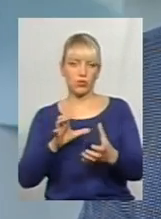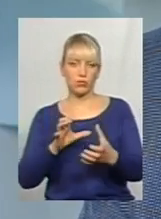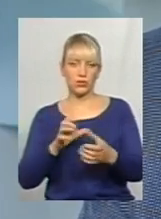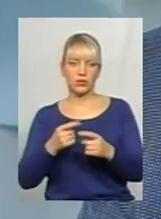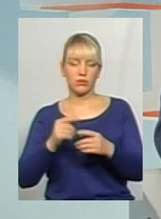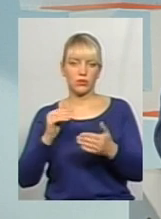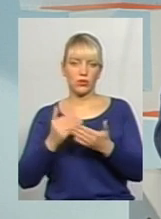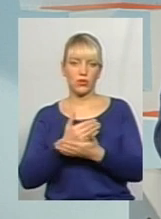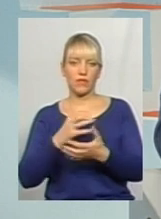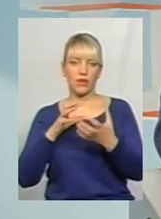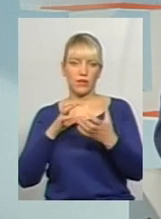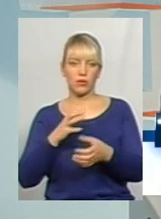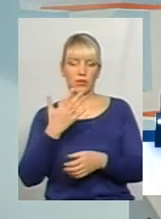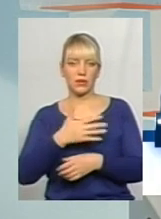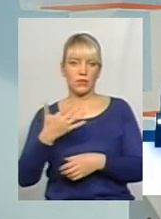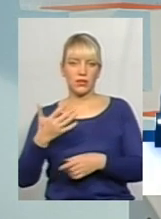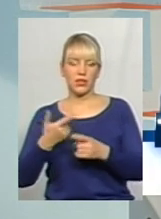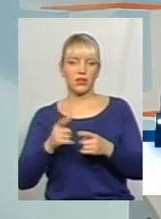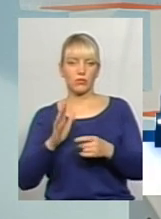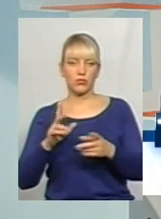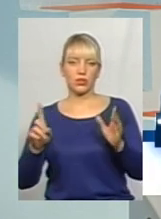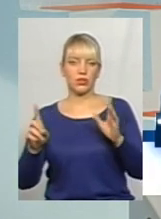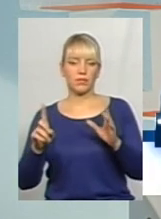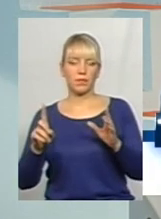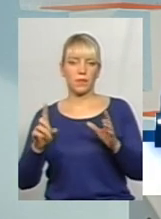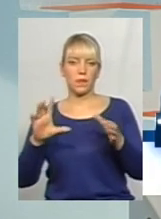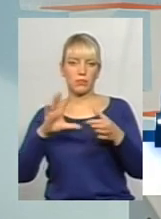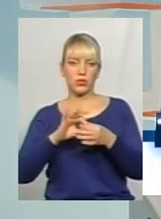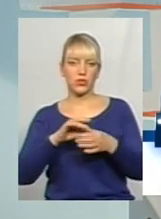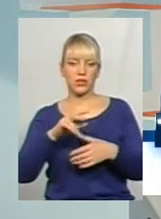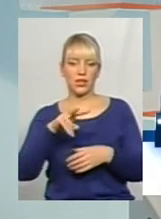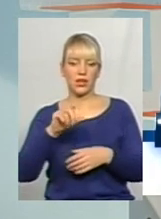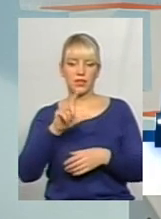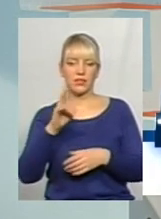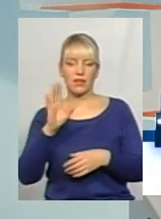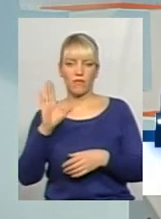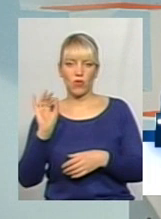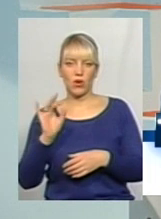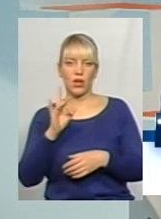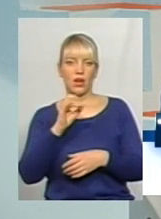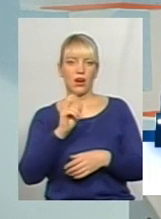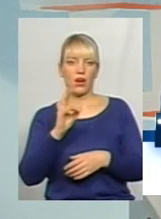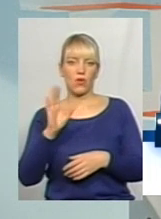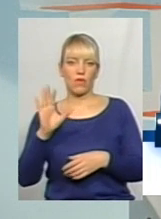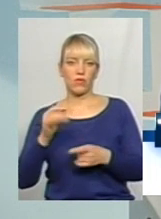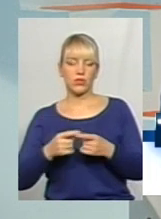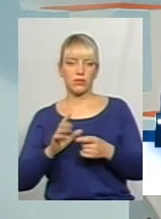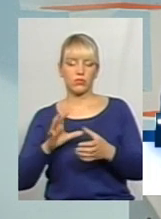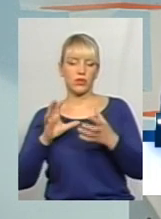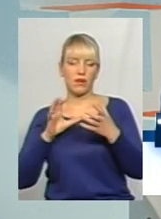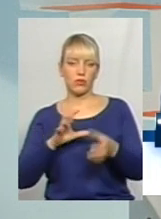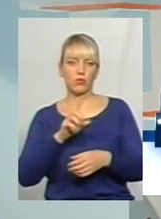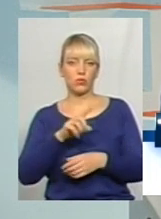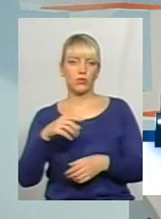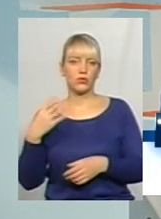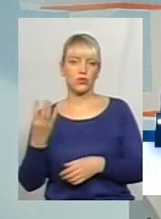новий автобусний маршрут 55, який буде сполучати мікрорайон Лєзньо з мікрорайоном Раково. Це буде автобусний маршрут номер